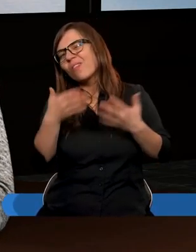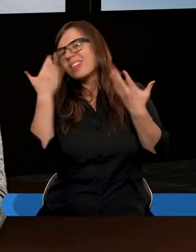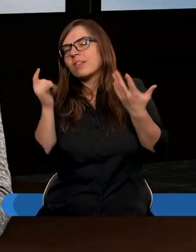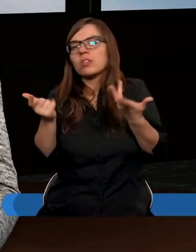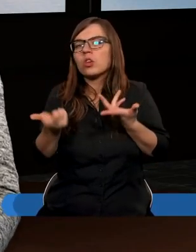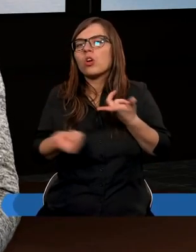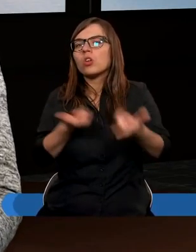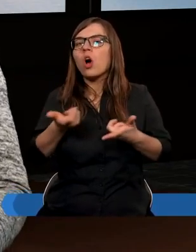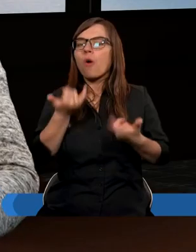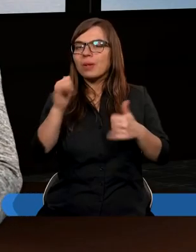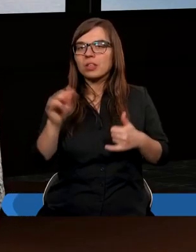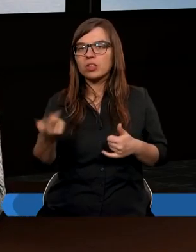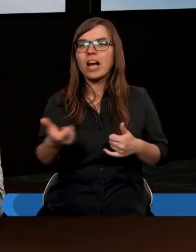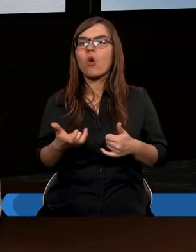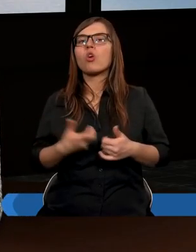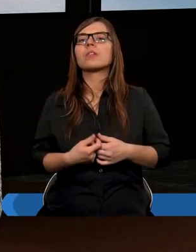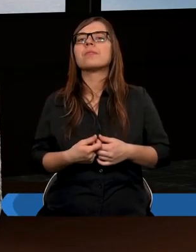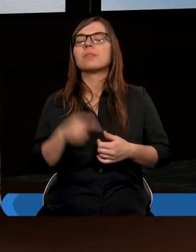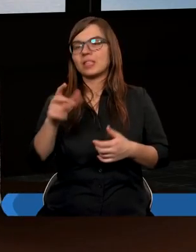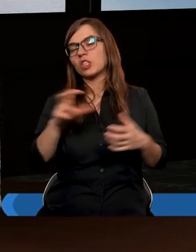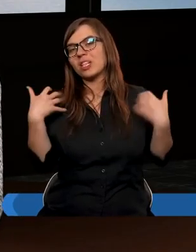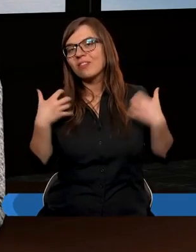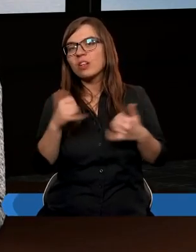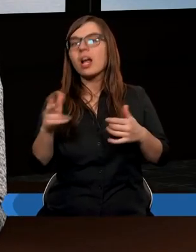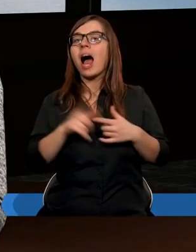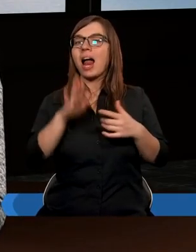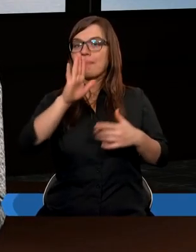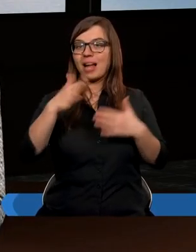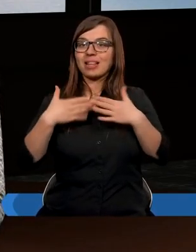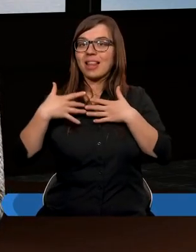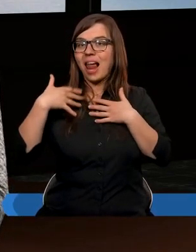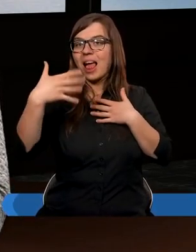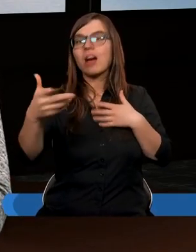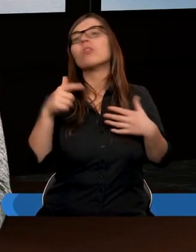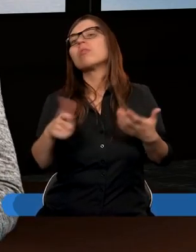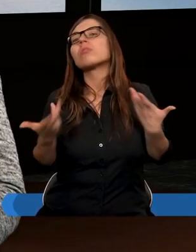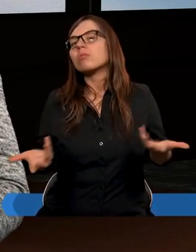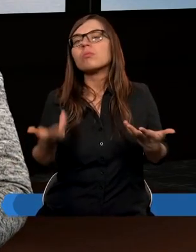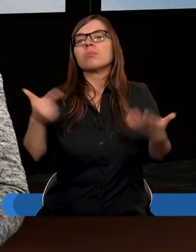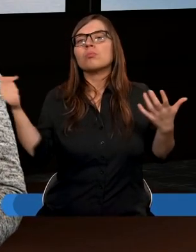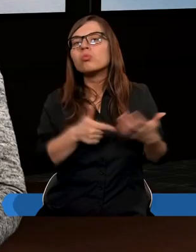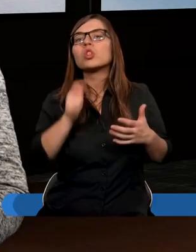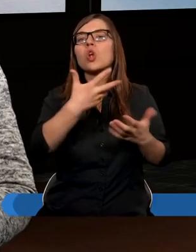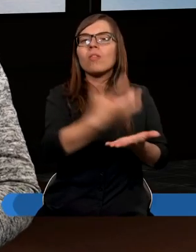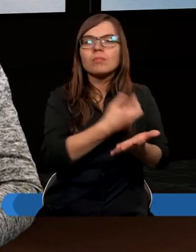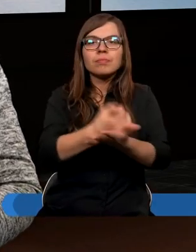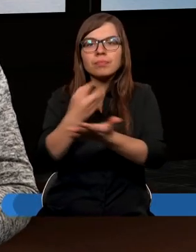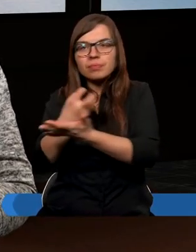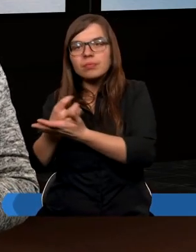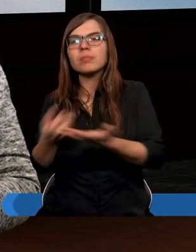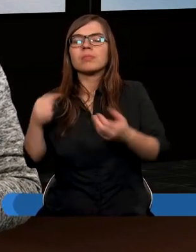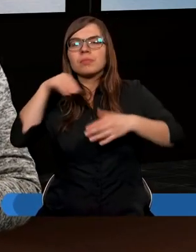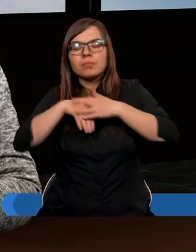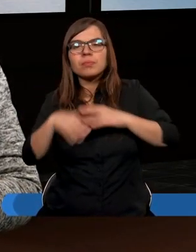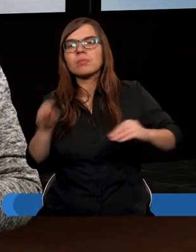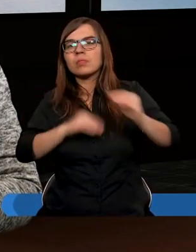wiem, ziemniaków, czy czegoś, czy ze zwierząt, a macie daleko, to co? To mieli to wziąć, sprzedać, zawinąć w